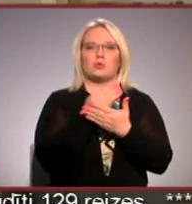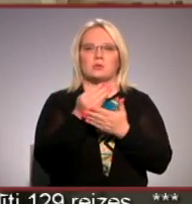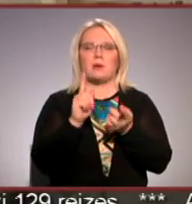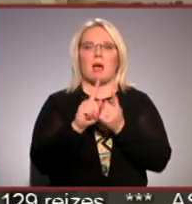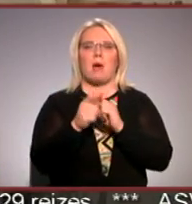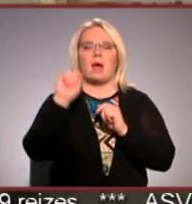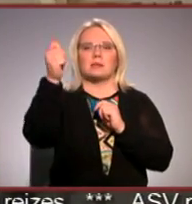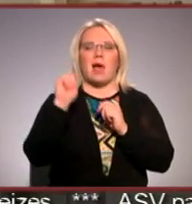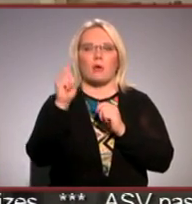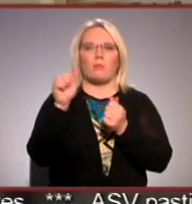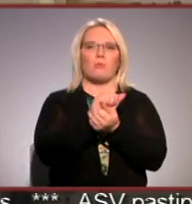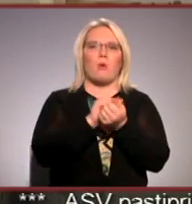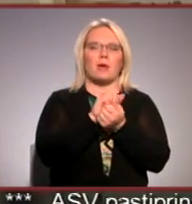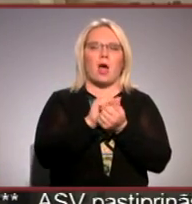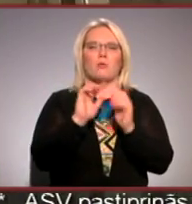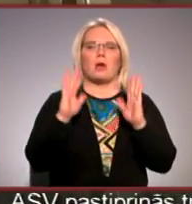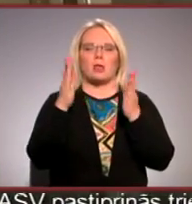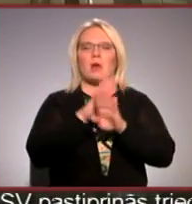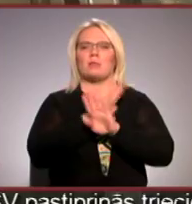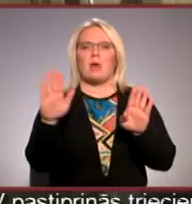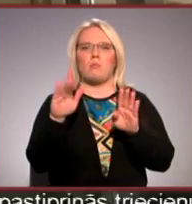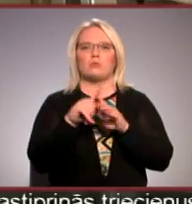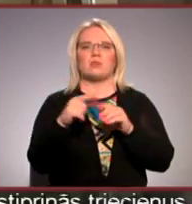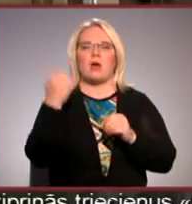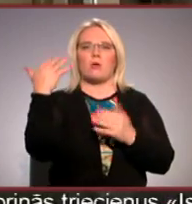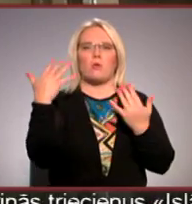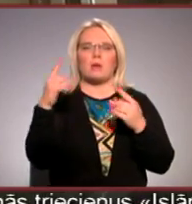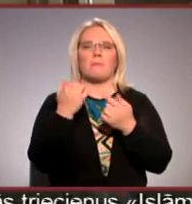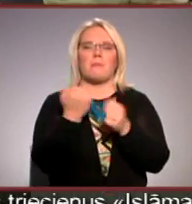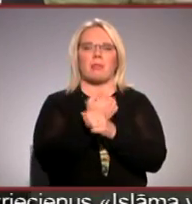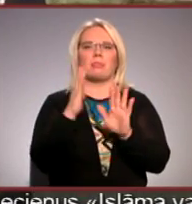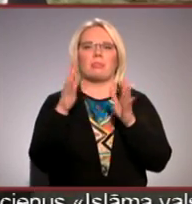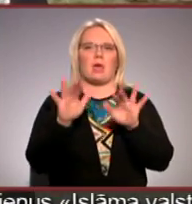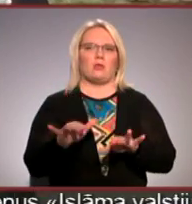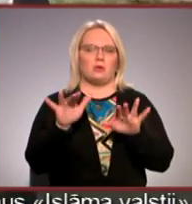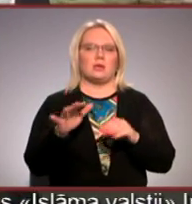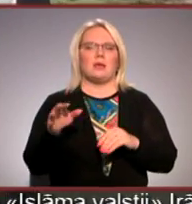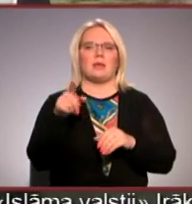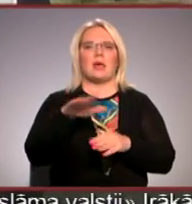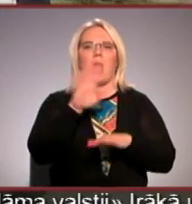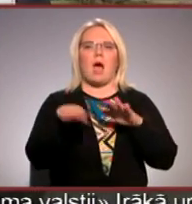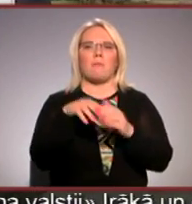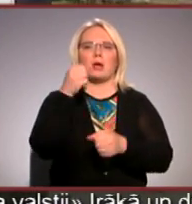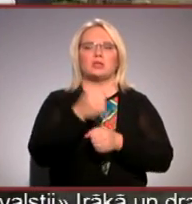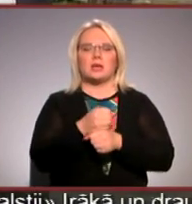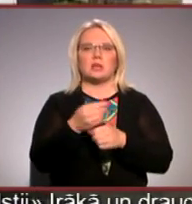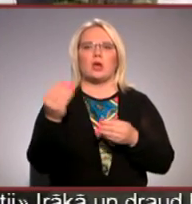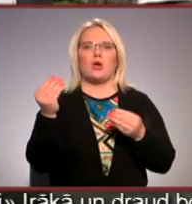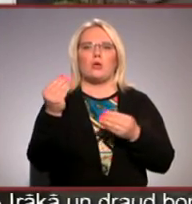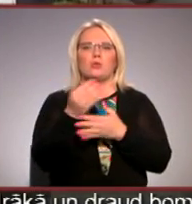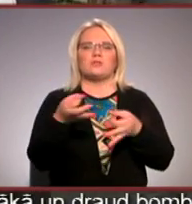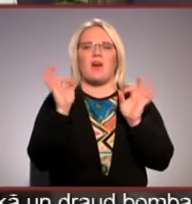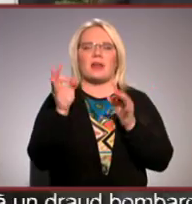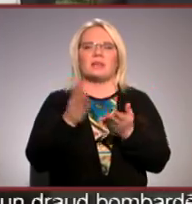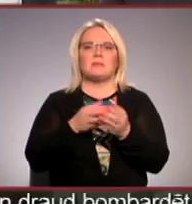pārslēguma bojājuma gadījumā vairs netiks veikta fiziski, bet gan datorizēta. Viskaļā pakšstacija ir nozīmīgs pārvads, caur kur